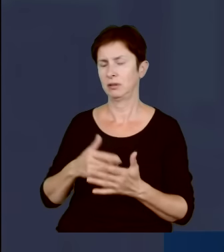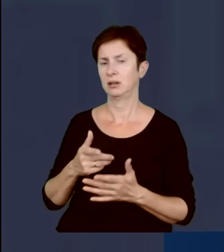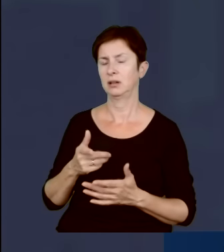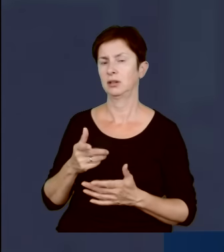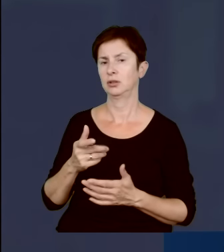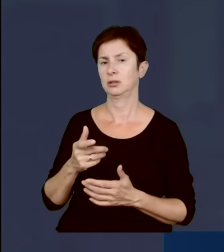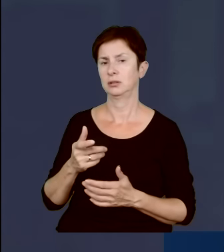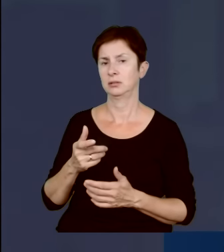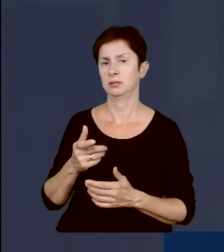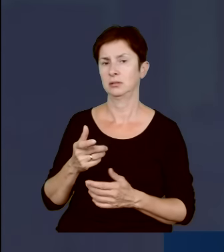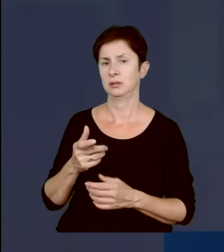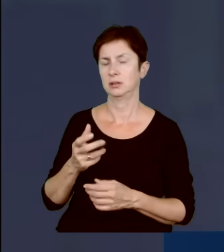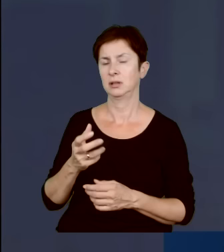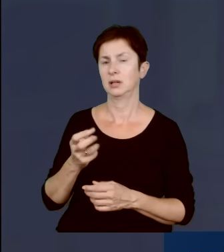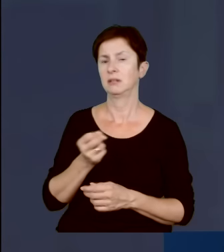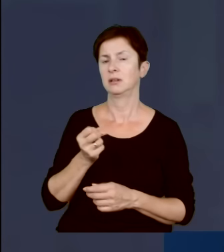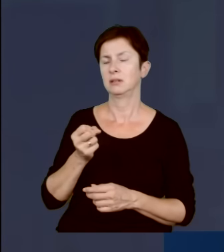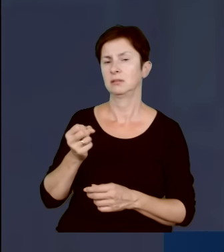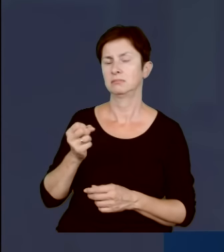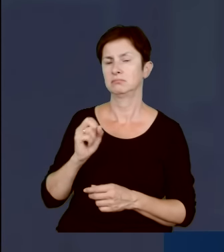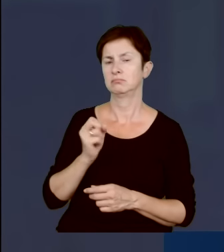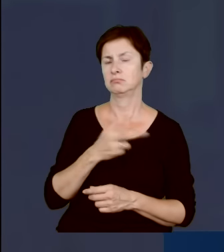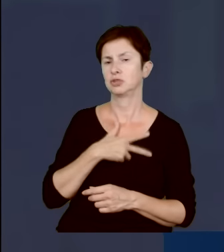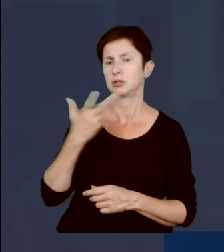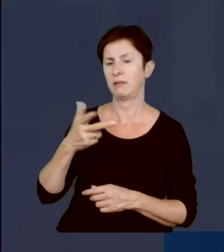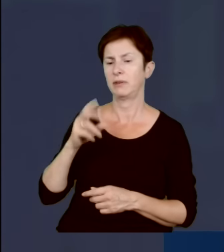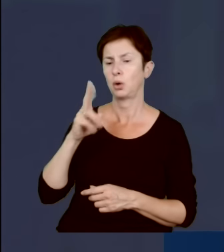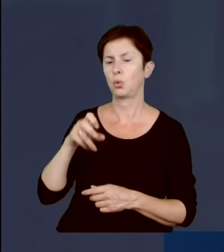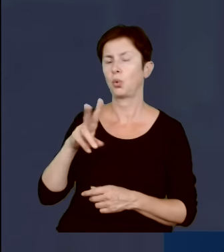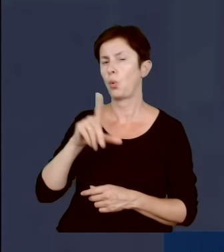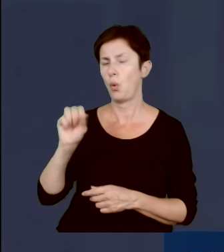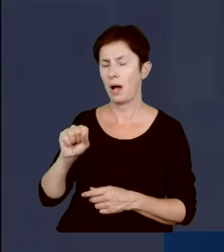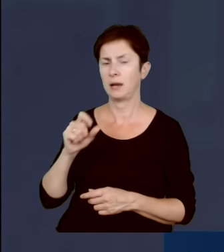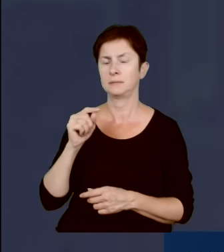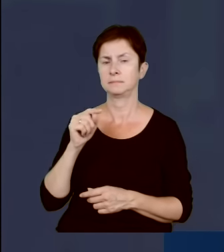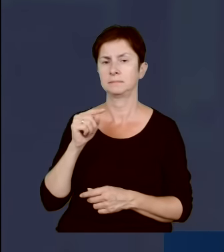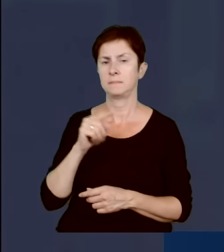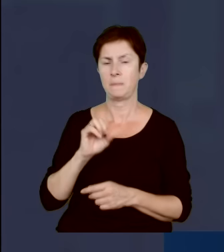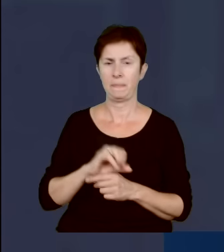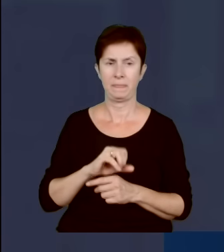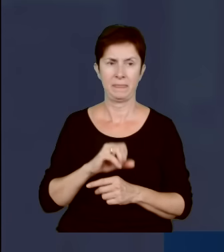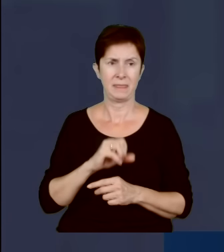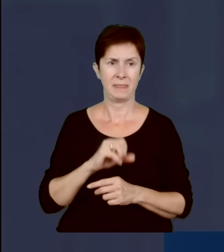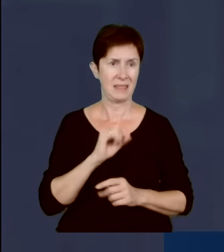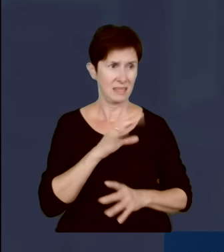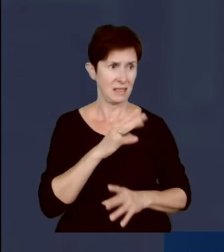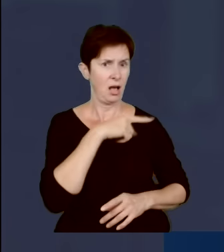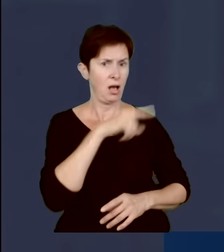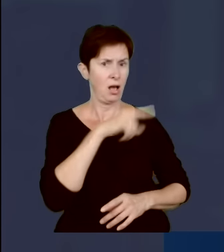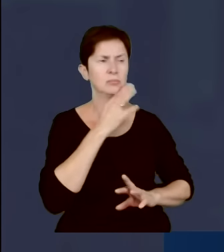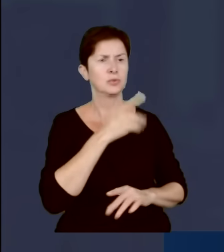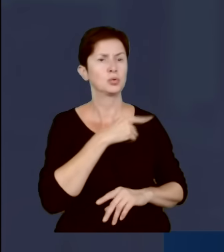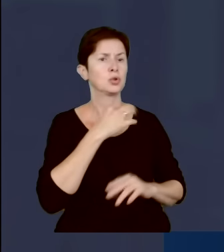To wszystko było rano po ujawnieniu przez nas. To straszenie, to kłamstwo i że tutaj będą za rozpowszechnianie fałszywe